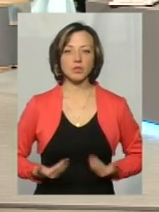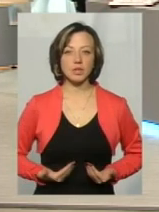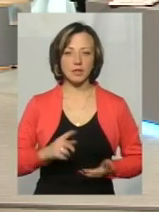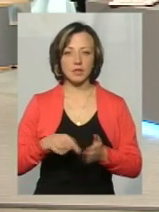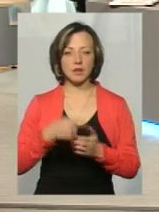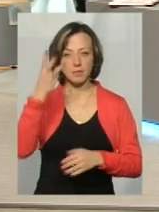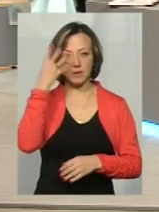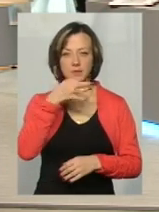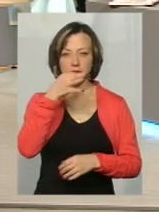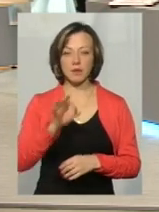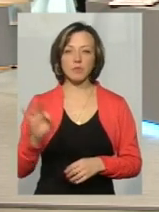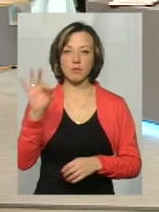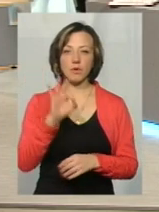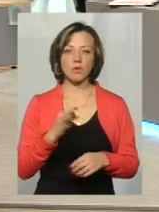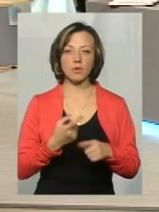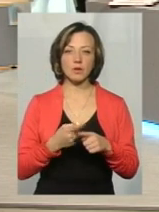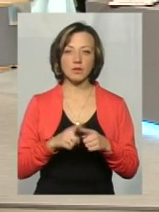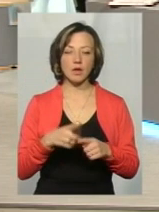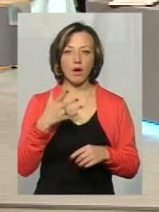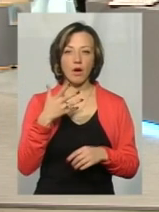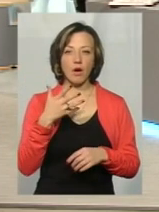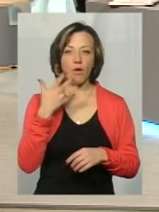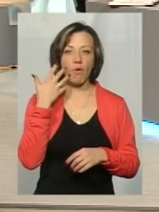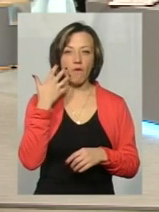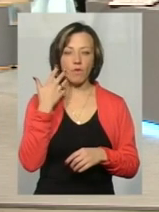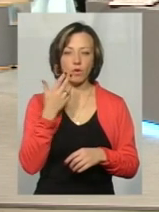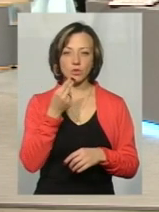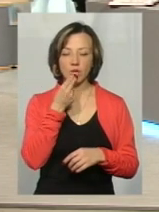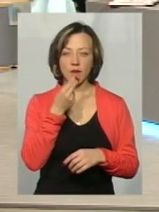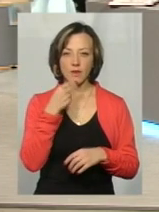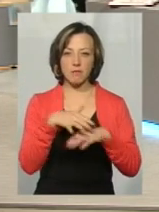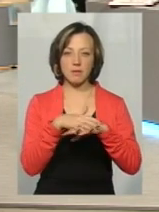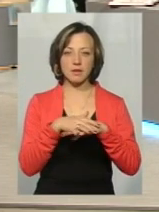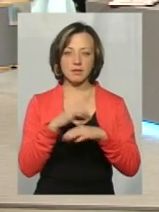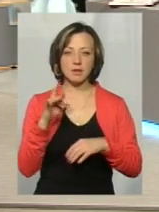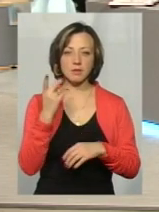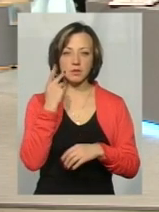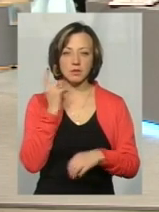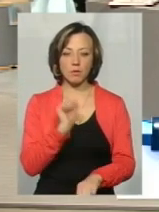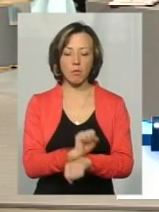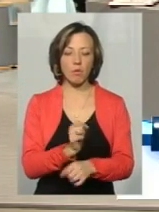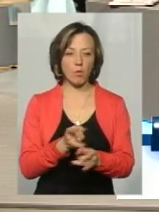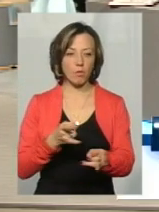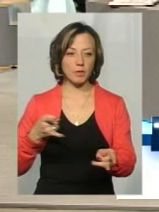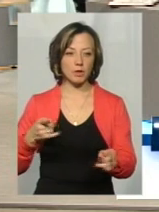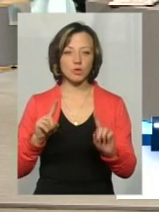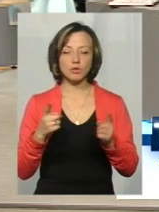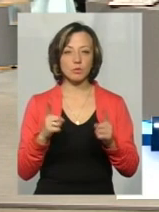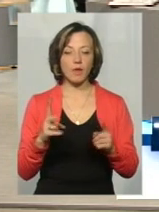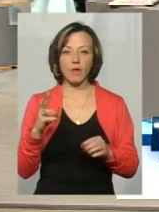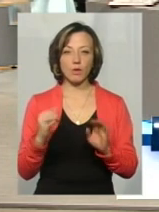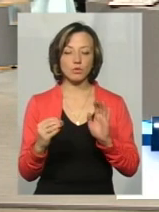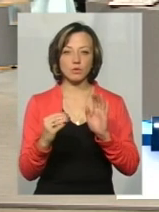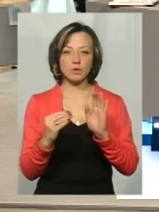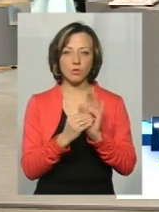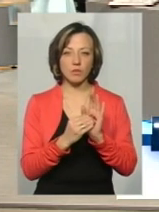хотів сказати вам за Олоківий базар. Дивіться, там постоянно пробки. А чому не встановити,